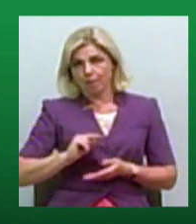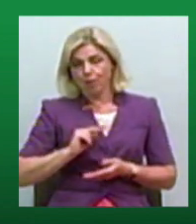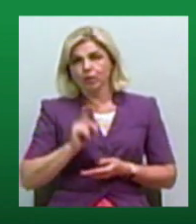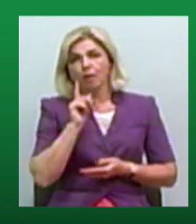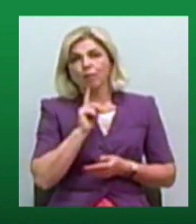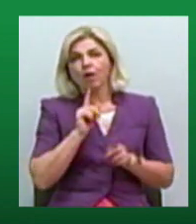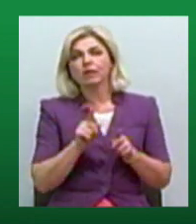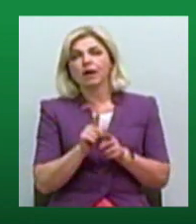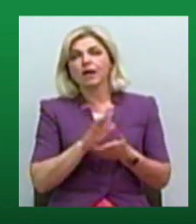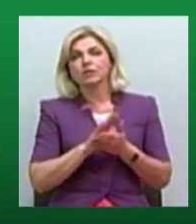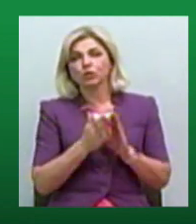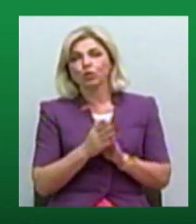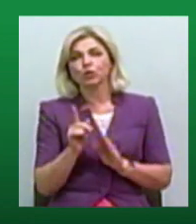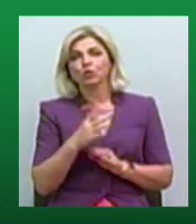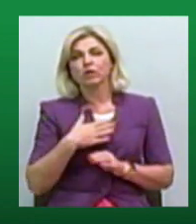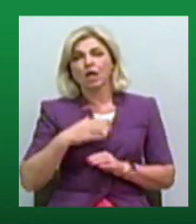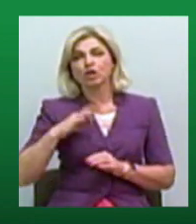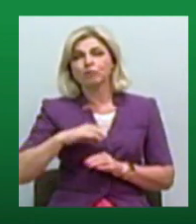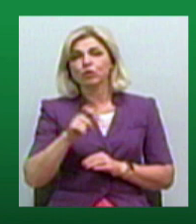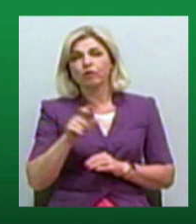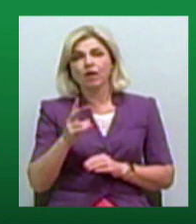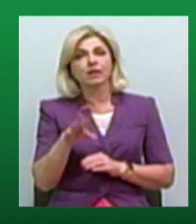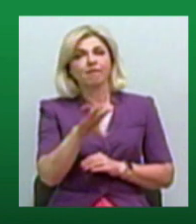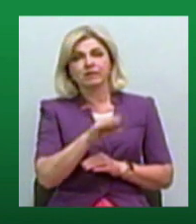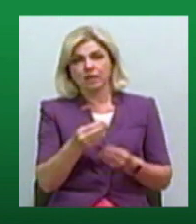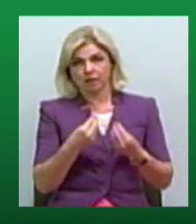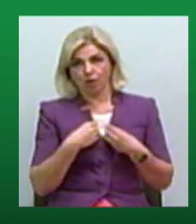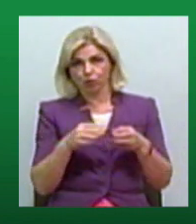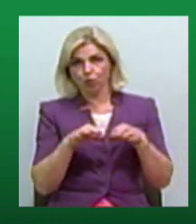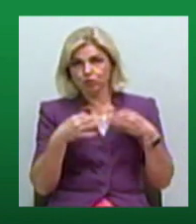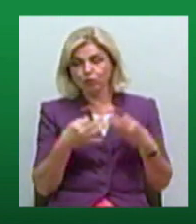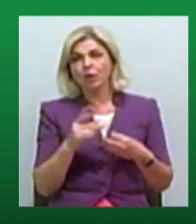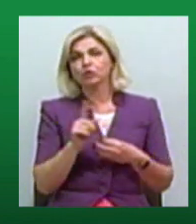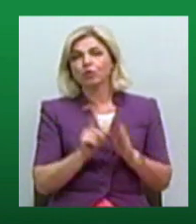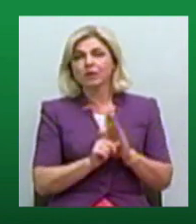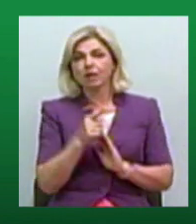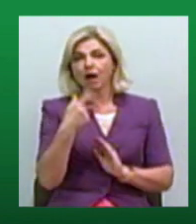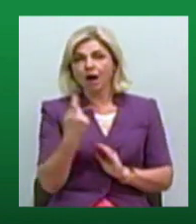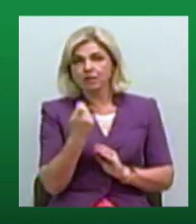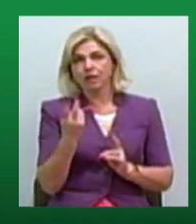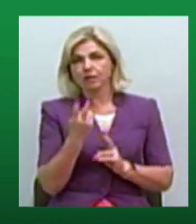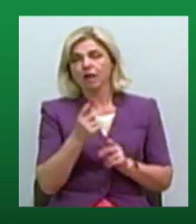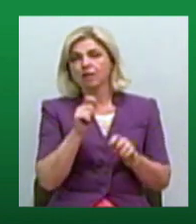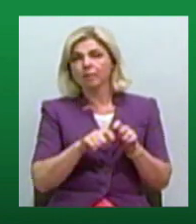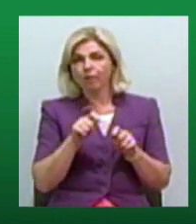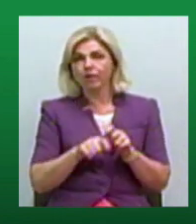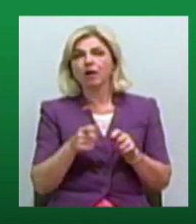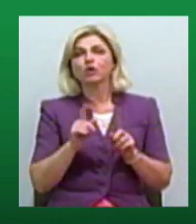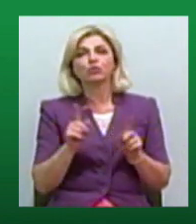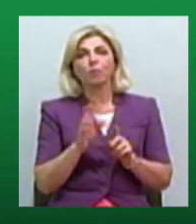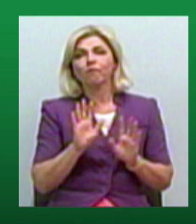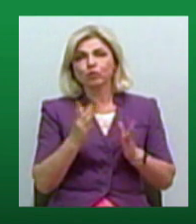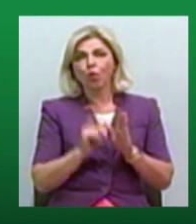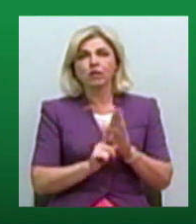поки що така ситуація, що наші споживачі не всі дають доступ. Для того, щоб пускати газ, його треба спочатку перекривати, аби, не дай Бог, при